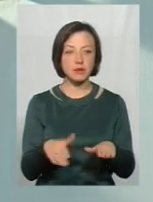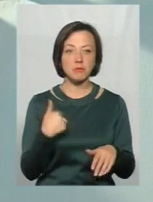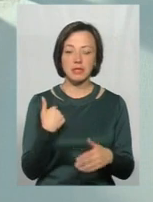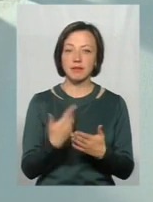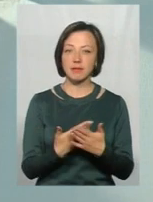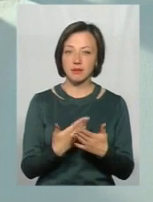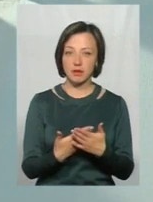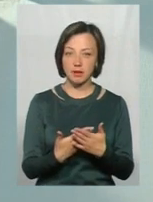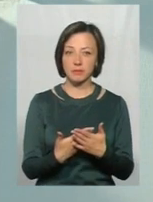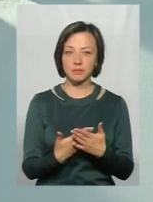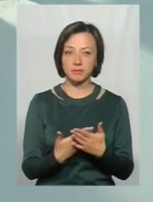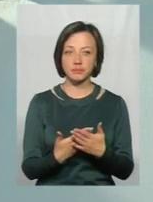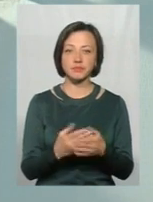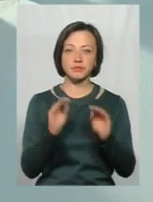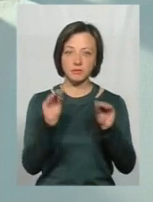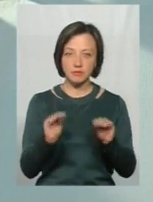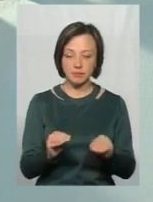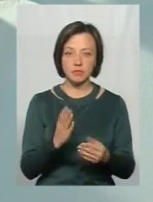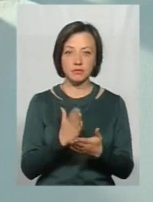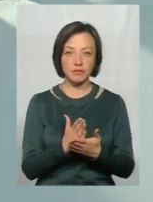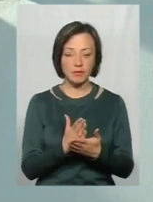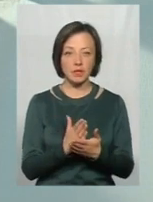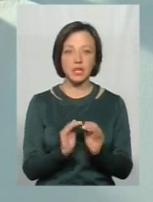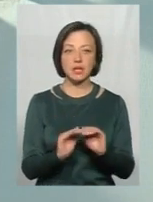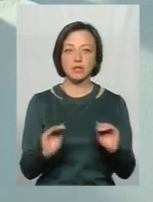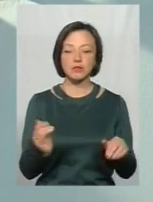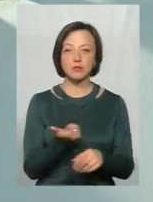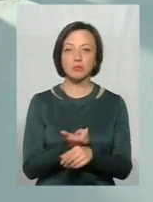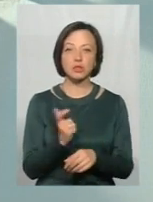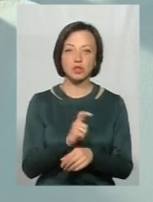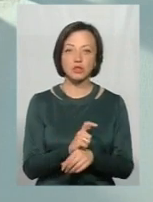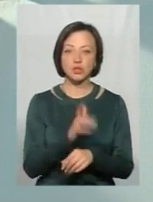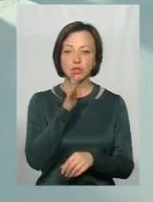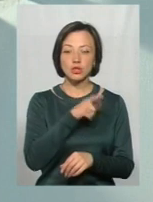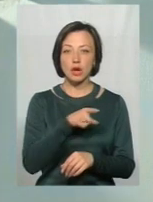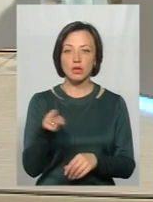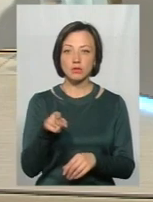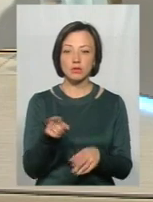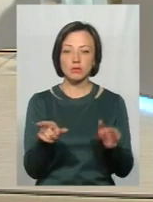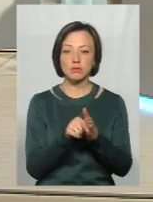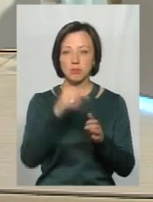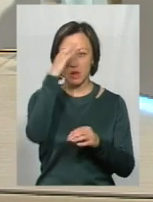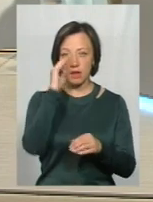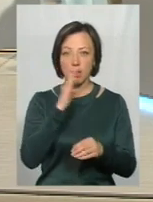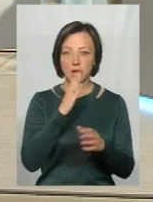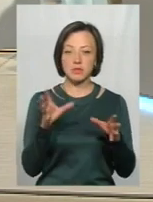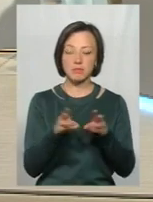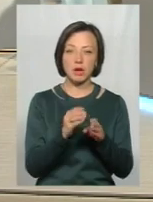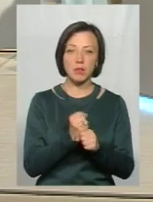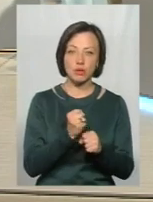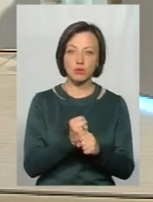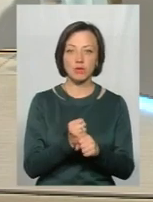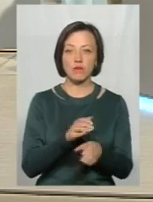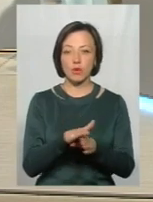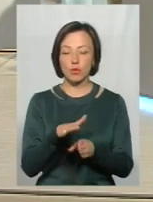здається, і десь про це статистика говорить, діти більше часу десь проводять з батьками, вони спільно працюють,